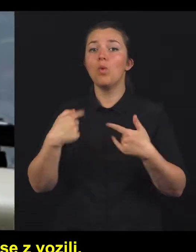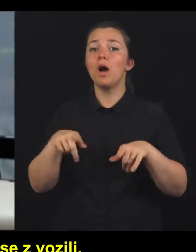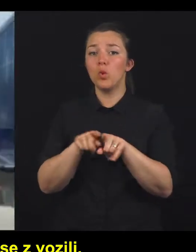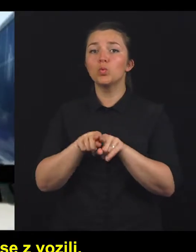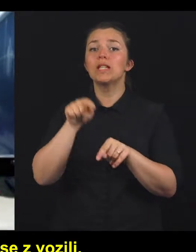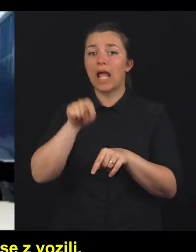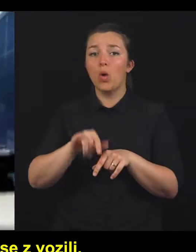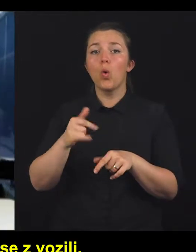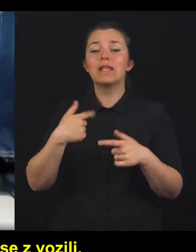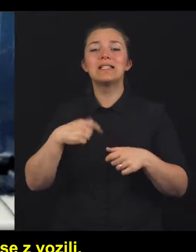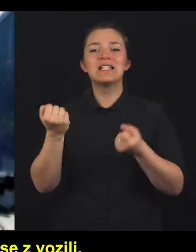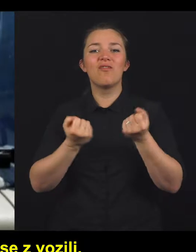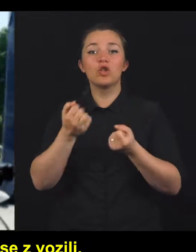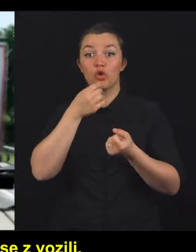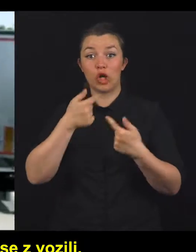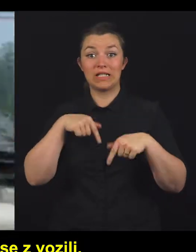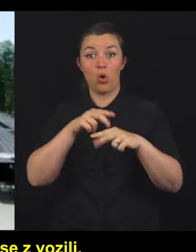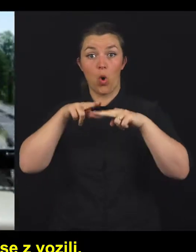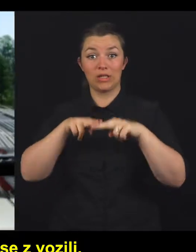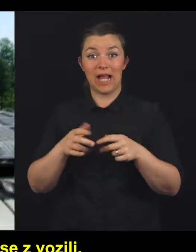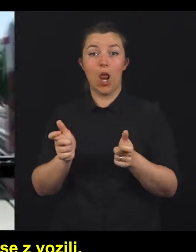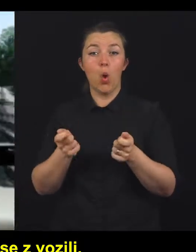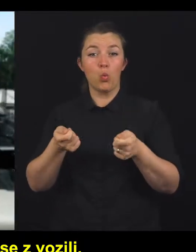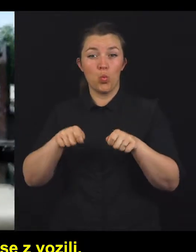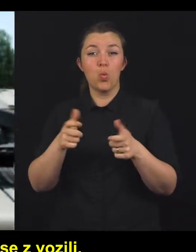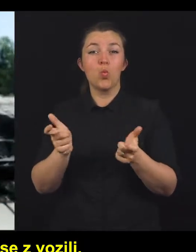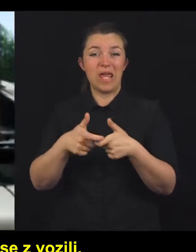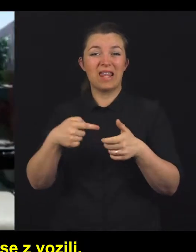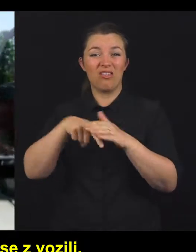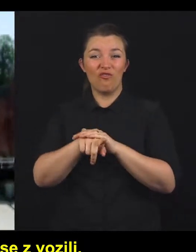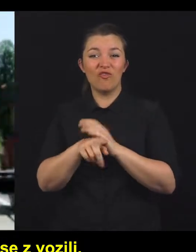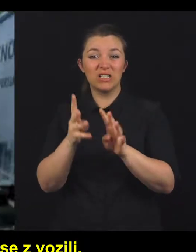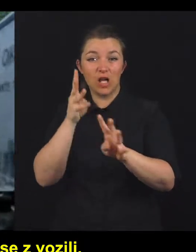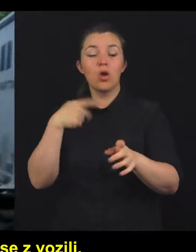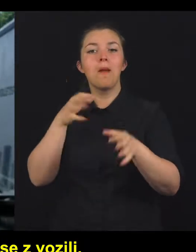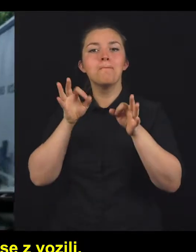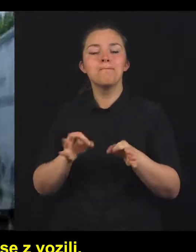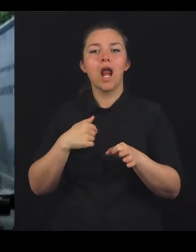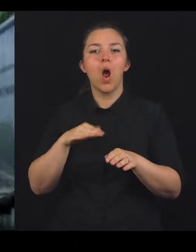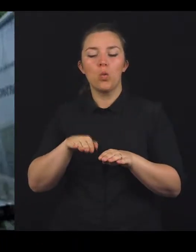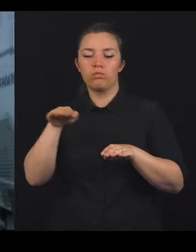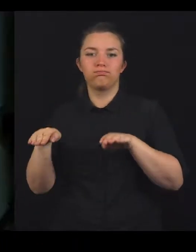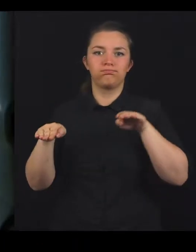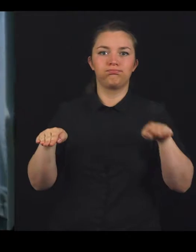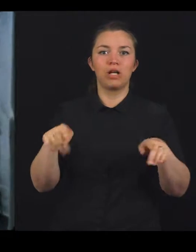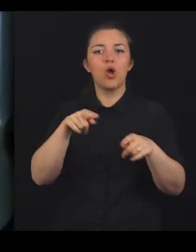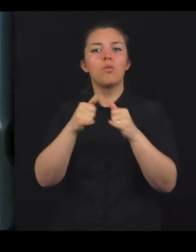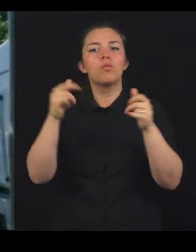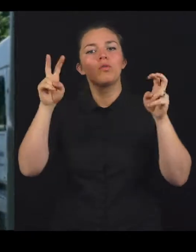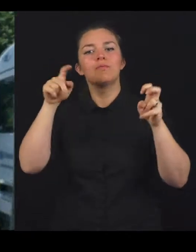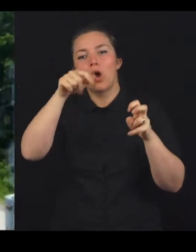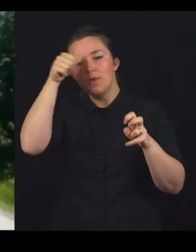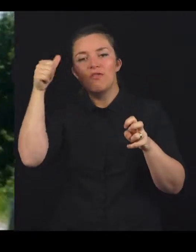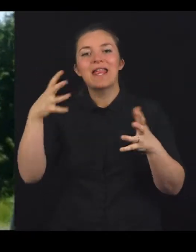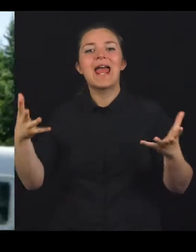Pomagamo pa tudi tako, da se zvozili, če smo ostali ujeti v zastoju, pravilno razvrstimo in tako oblikujemo